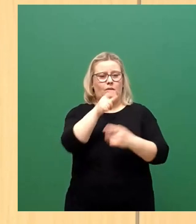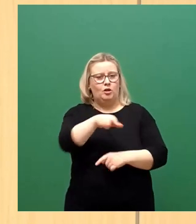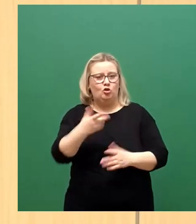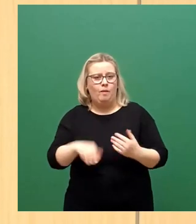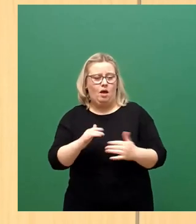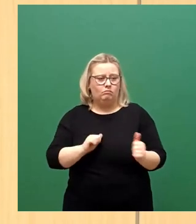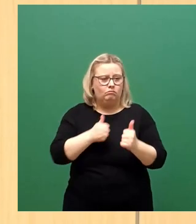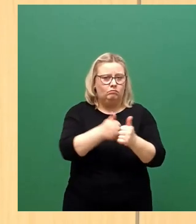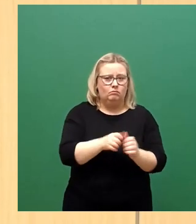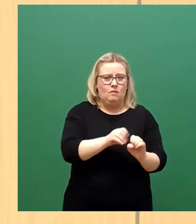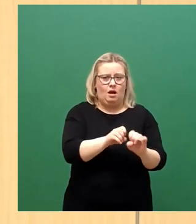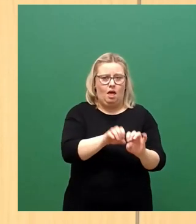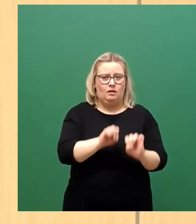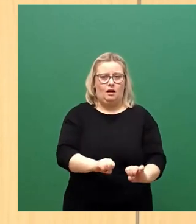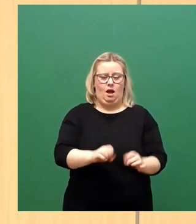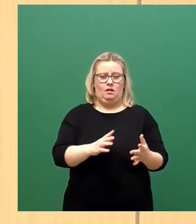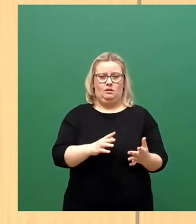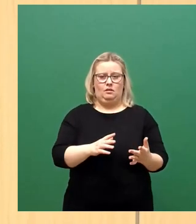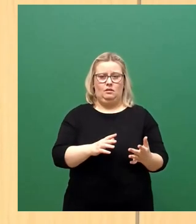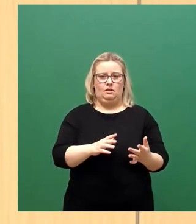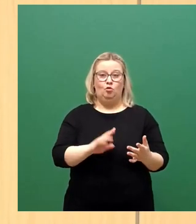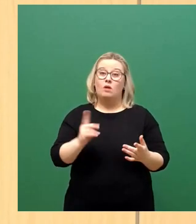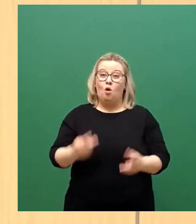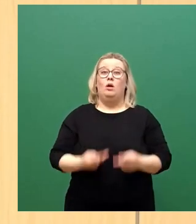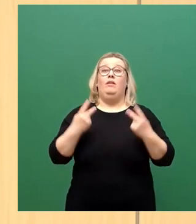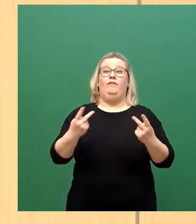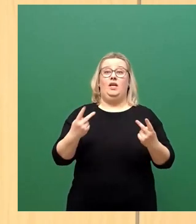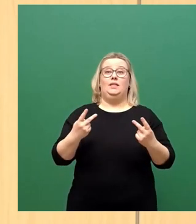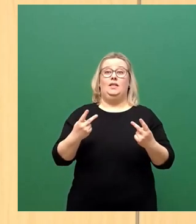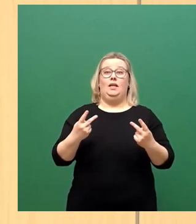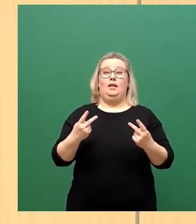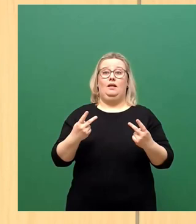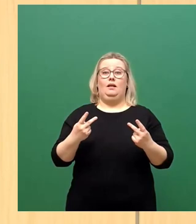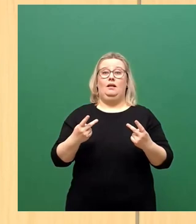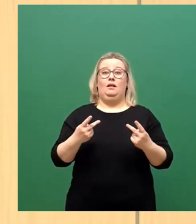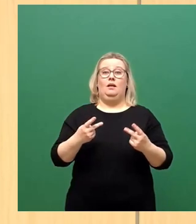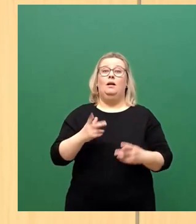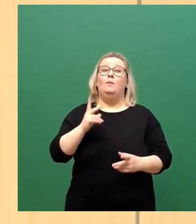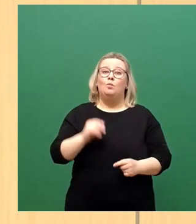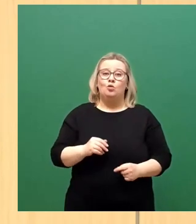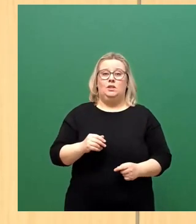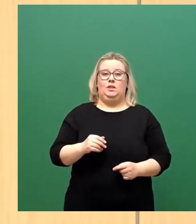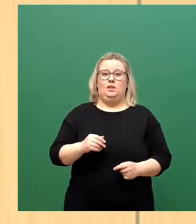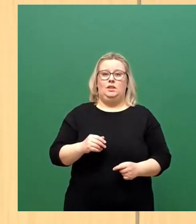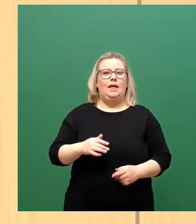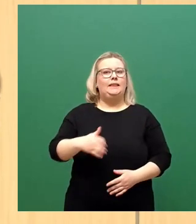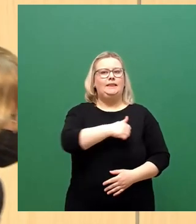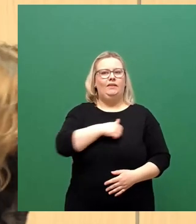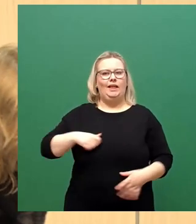Und, was gerade notwendig ist, man muss an der Seite, oder noch besser, vor der Zivilgesellschaft stehen.